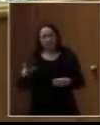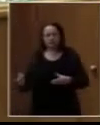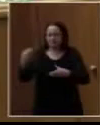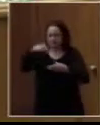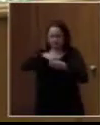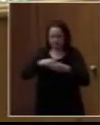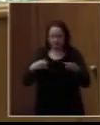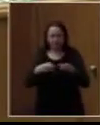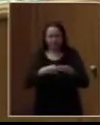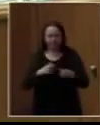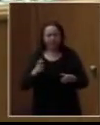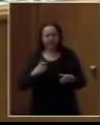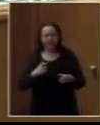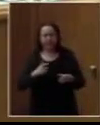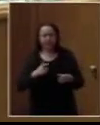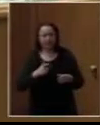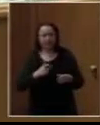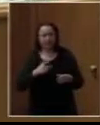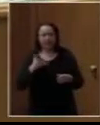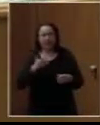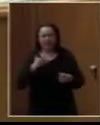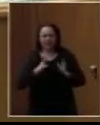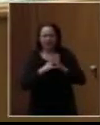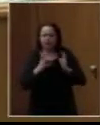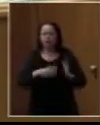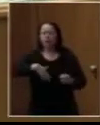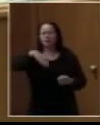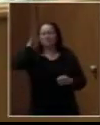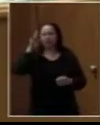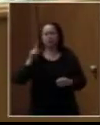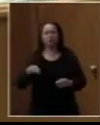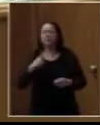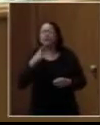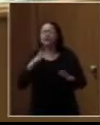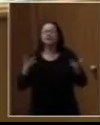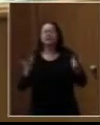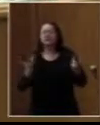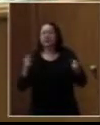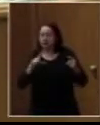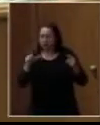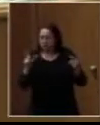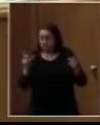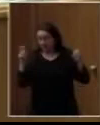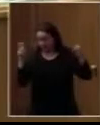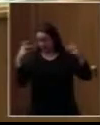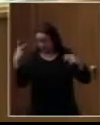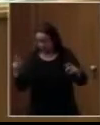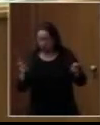καλά αυτοί ή αυτές Μια απάντηση στους μύθους, το περιθώριο και την κανονικότητα